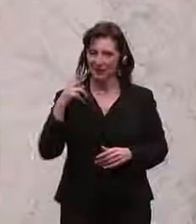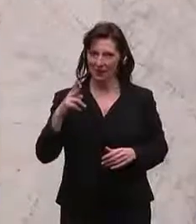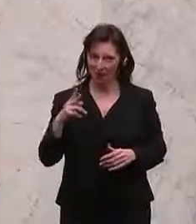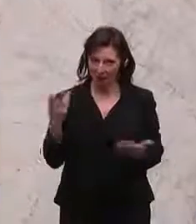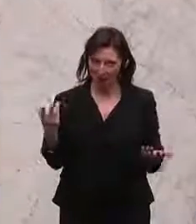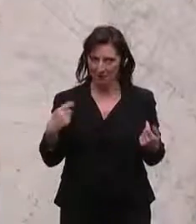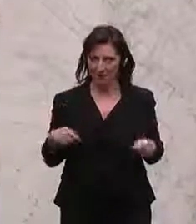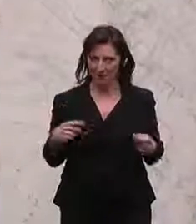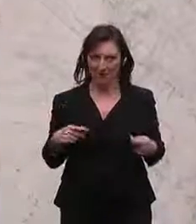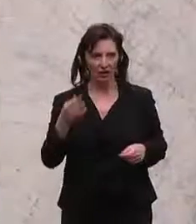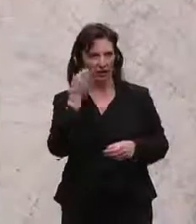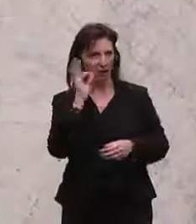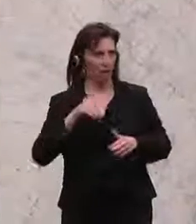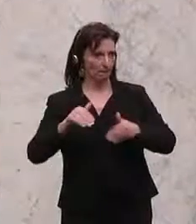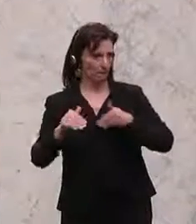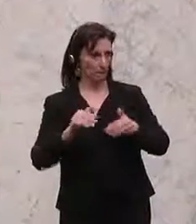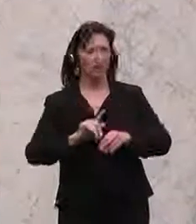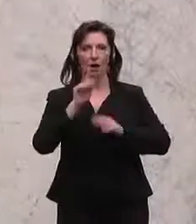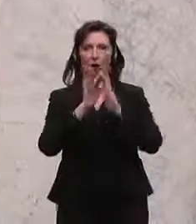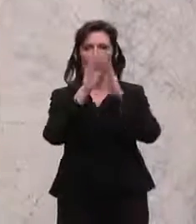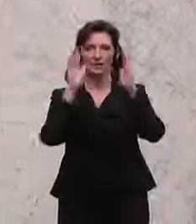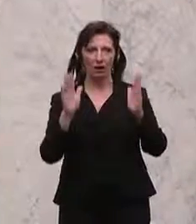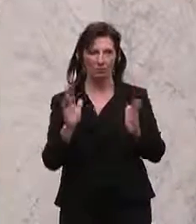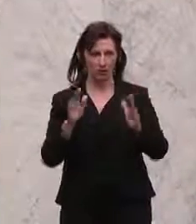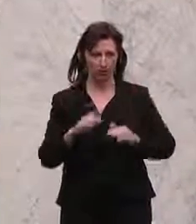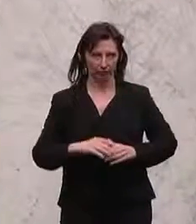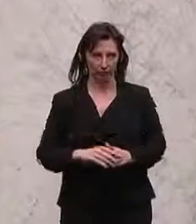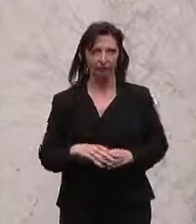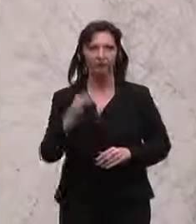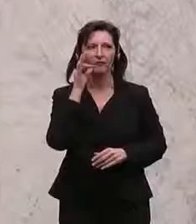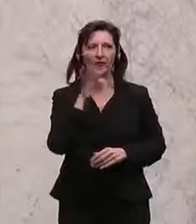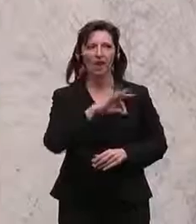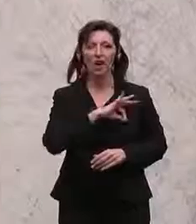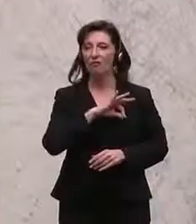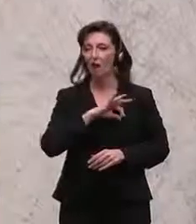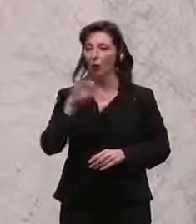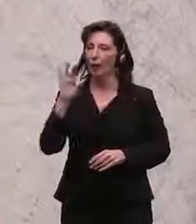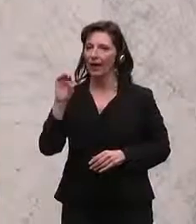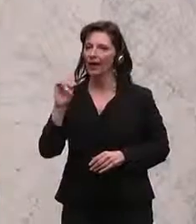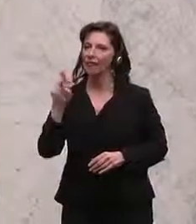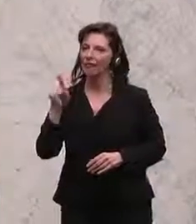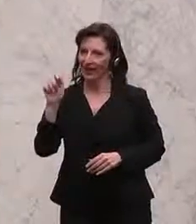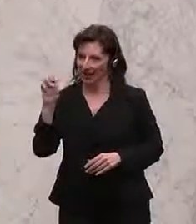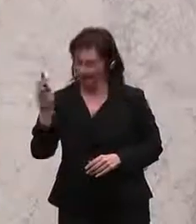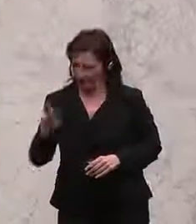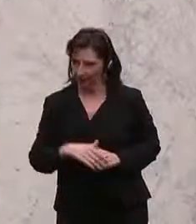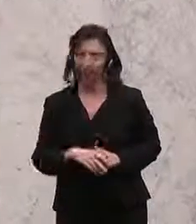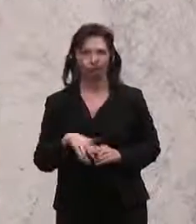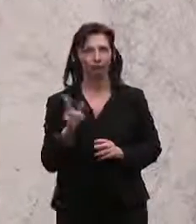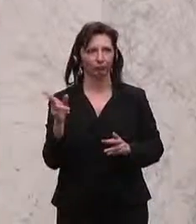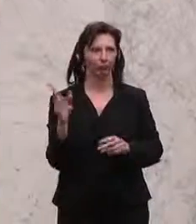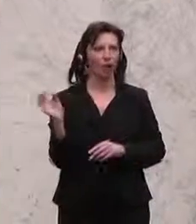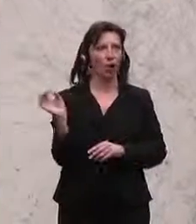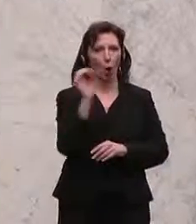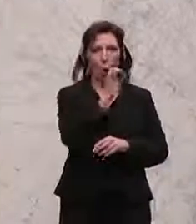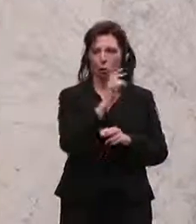Am Wort nun Harald Walser, Bildungssprecher der Grünen. Frau Kollegin Fekter, aus der ostösterreichischen oder in Ihrem